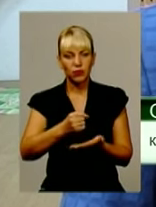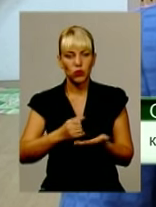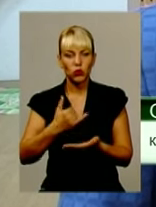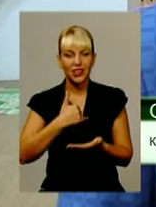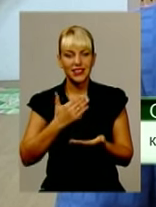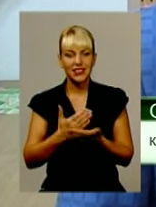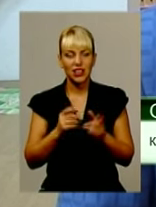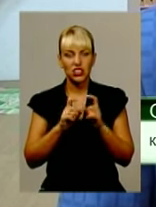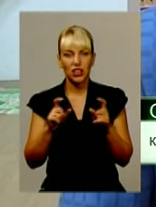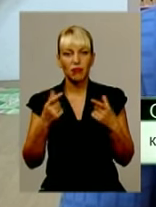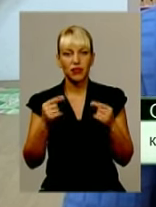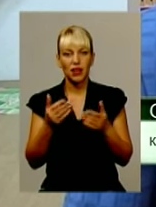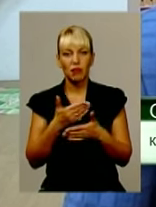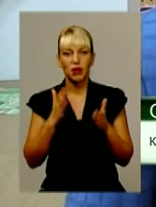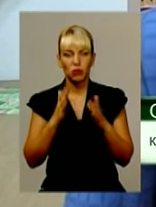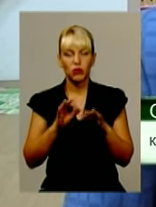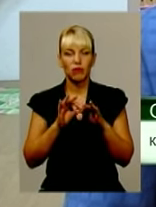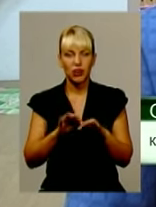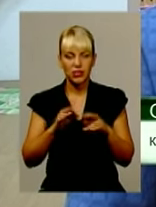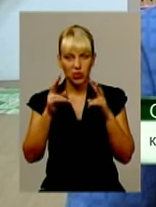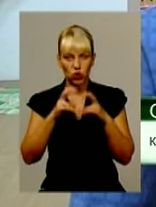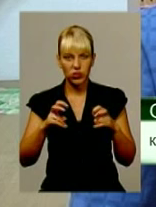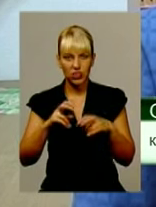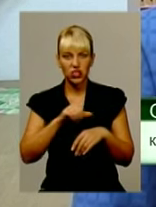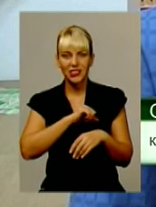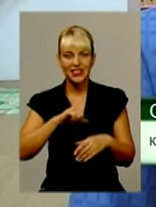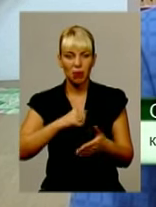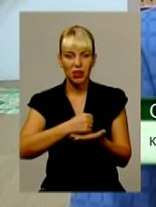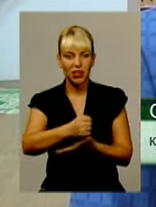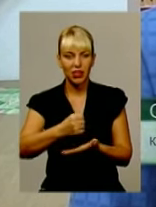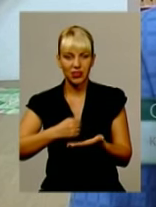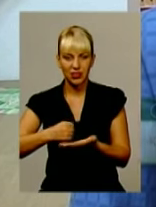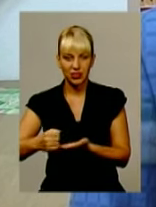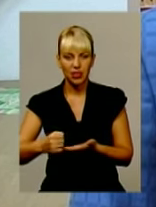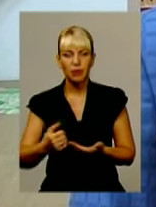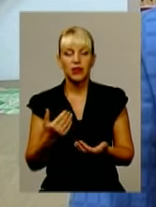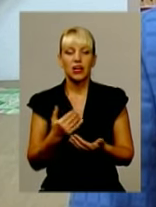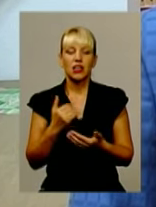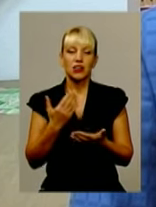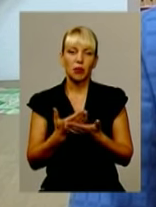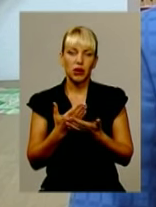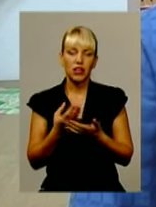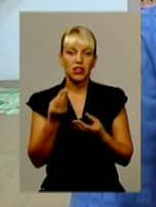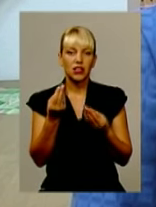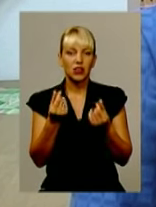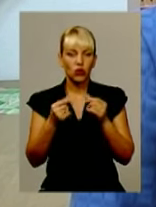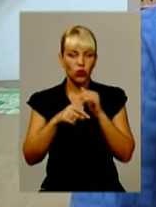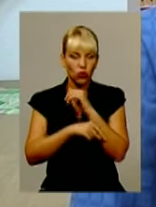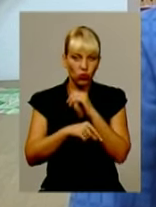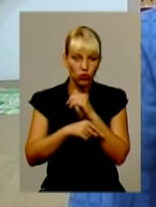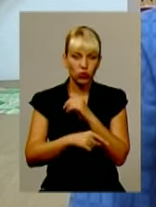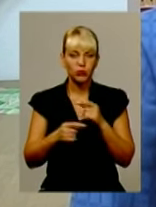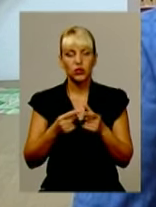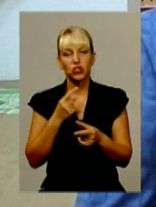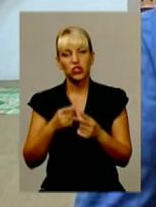ми будемо ввести дослідження самих кандидатів. Кандидатів у розрізі фігурування в антикорупційних розслідуваннях, у розрізі, чи нададуть вони